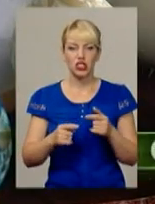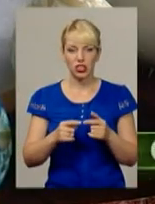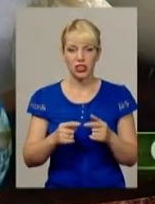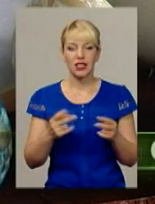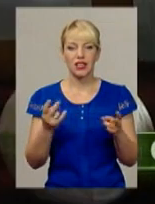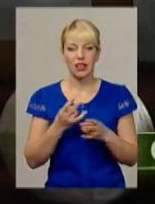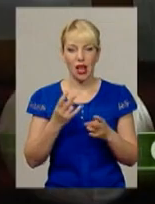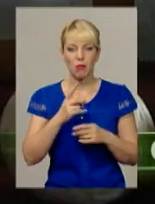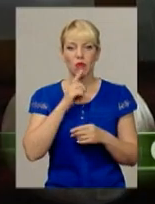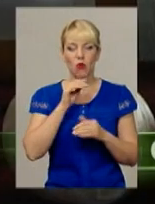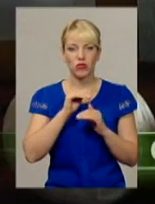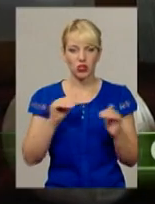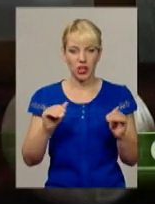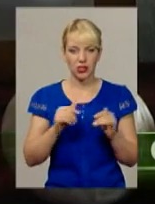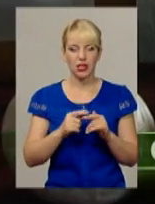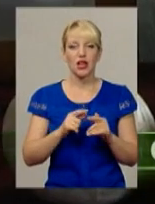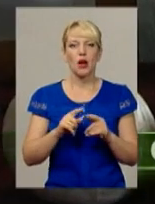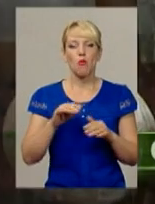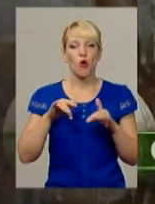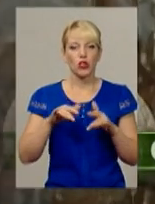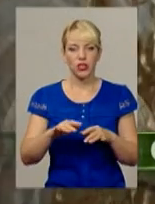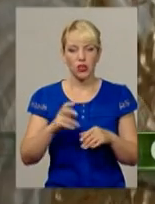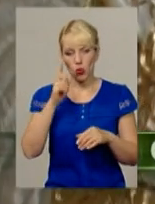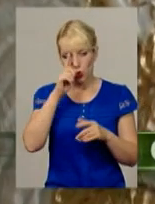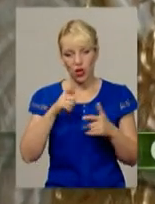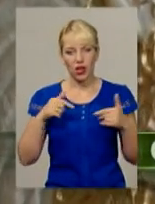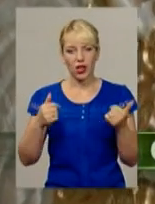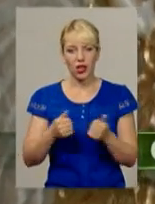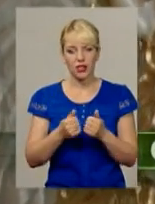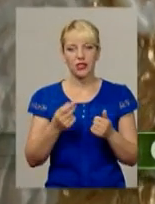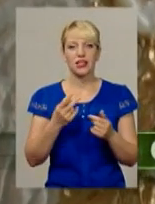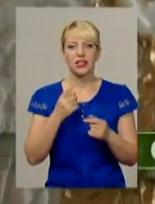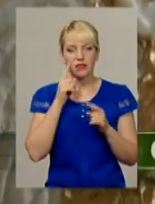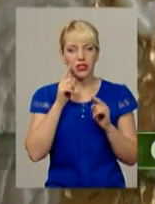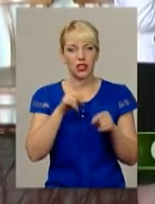мовчати? Боремні події в країні надихають народних митців звертатися до першоджерел.